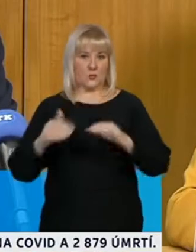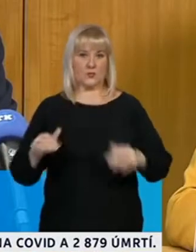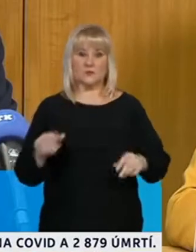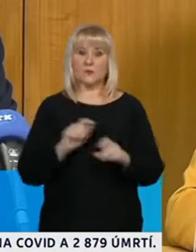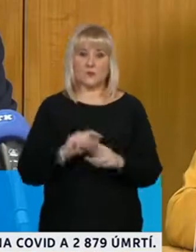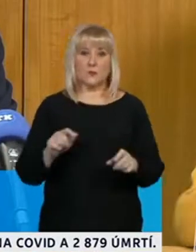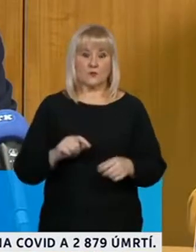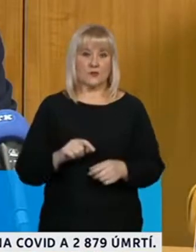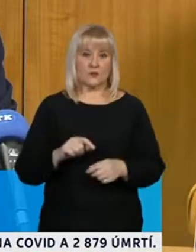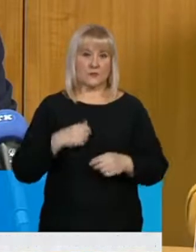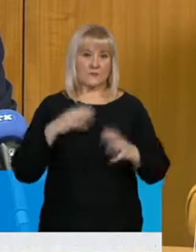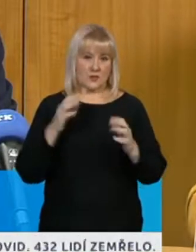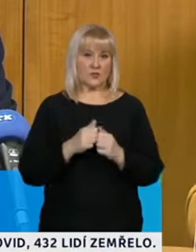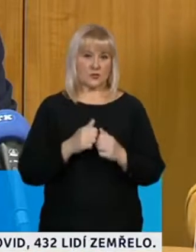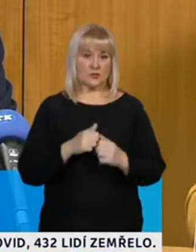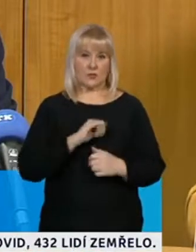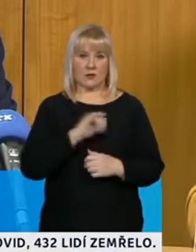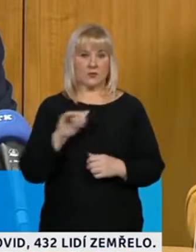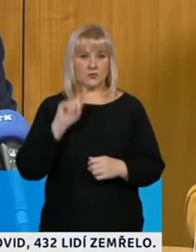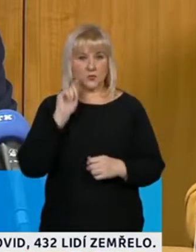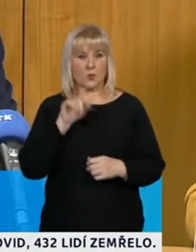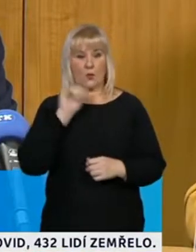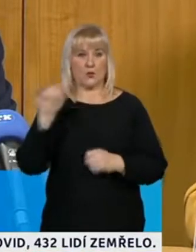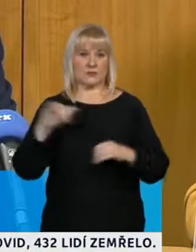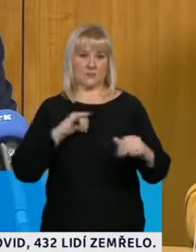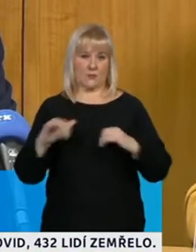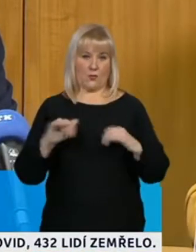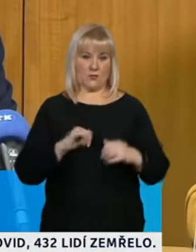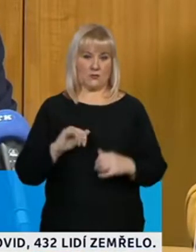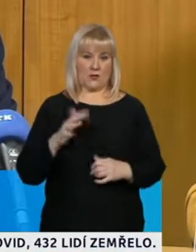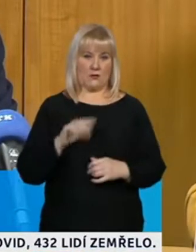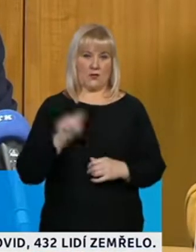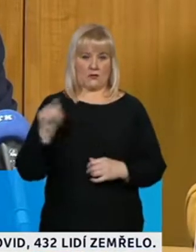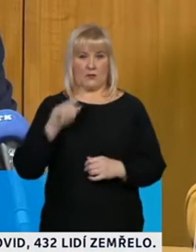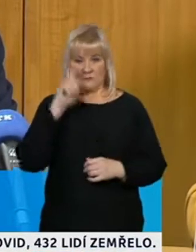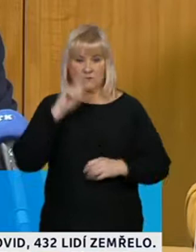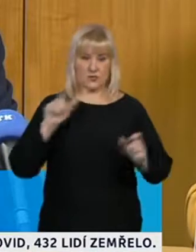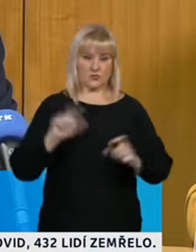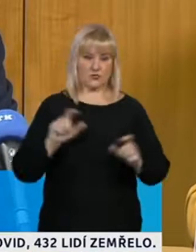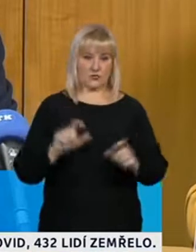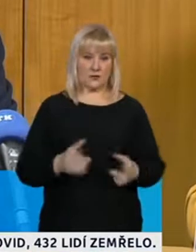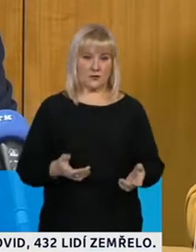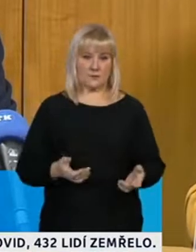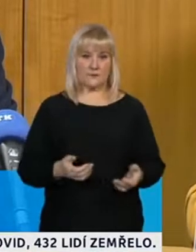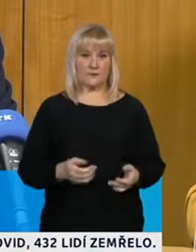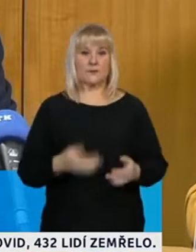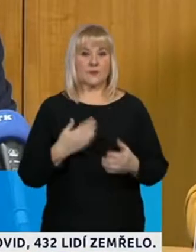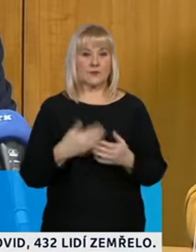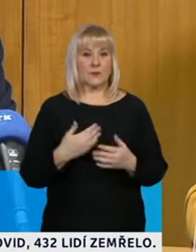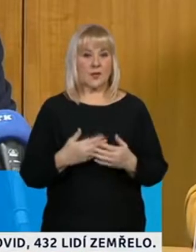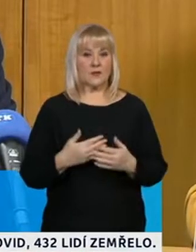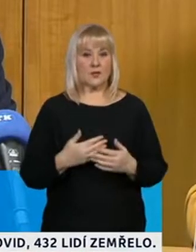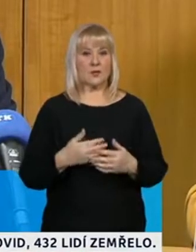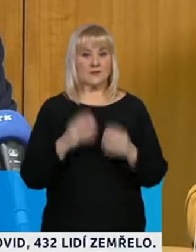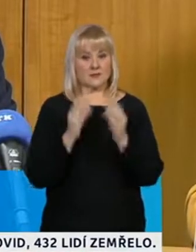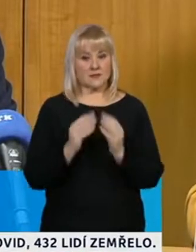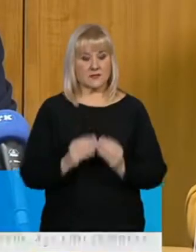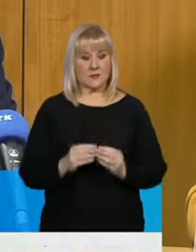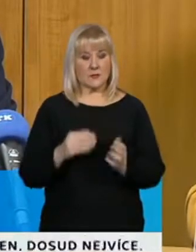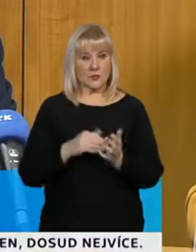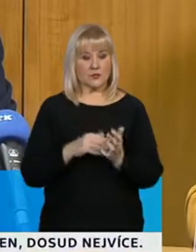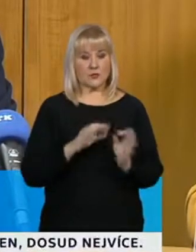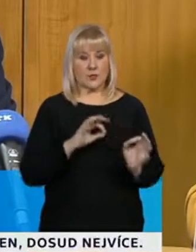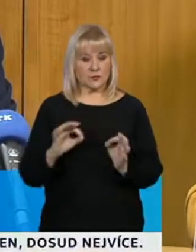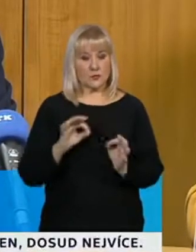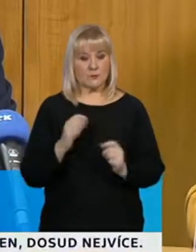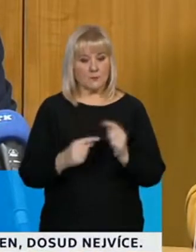většina z nich tam jede opravdu za sportem, nikoli za večerní zábavou, aby se také ten systém měl čas zaběhnout a